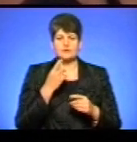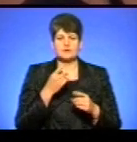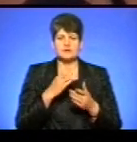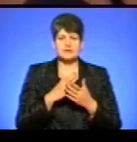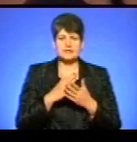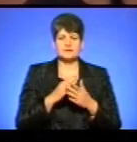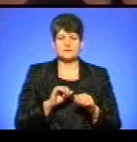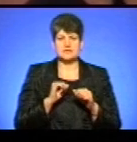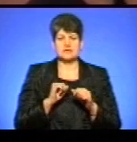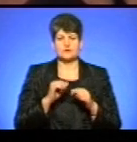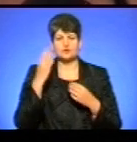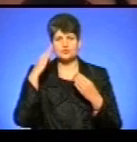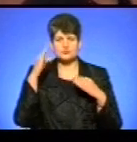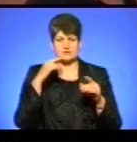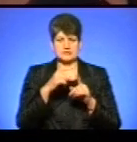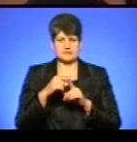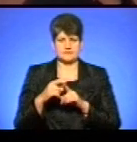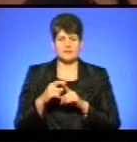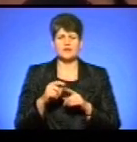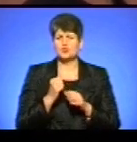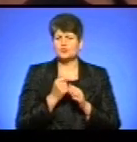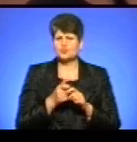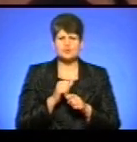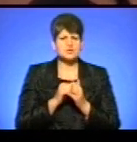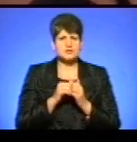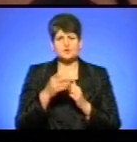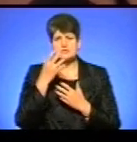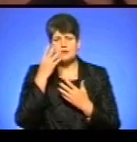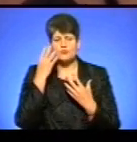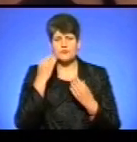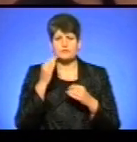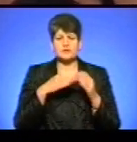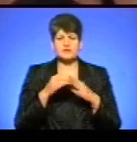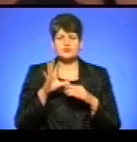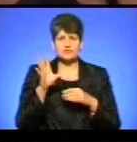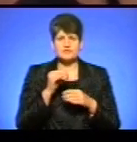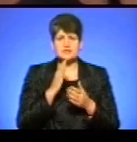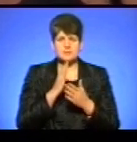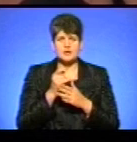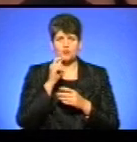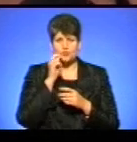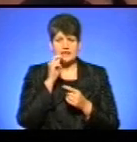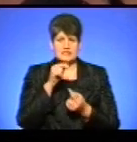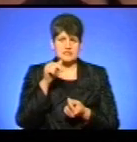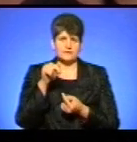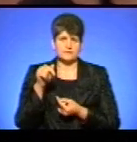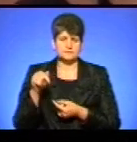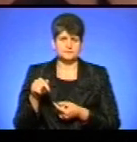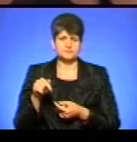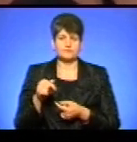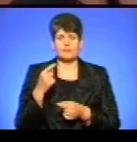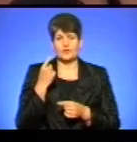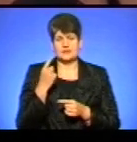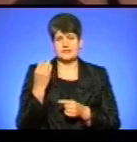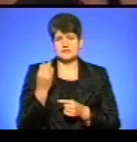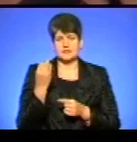слів іншумовного походження. І дуже часто ми забуваємо про те, що практично всі вони мають українські відповідники. І от одна